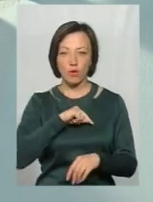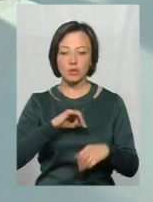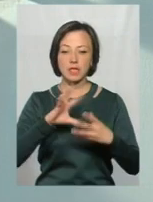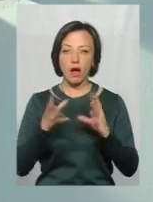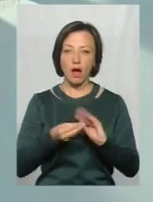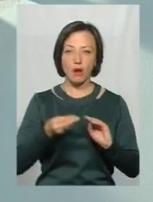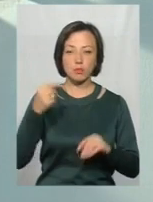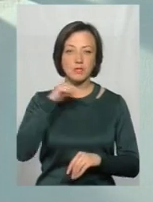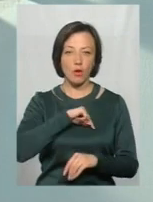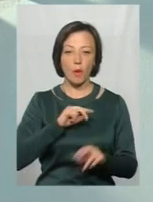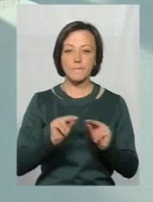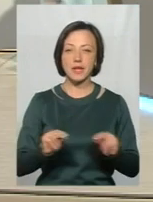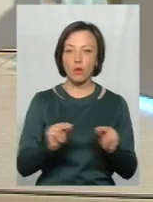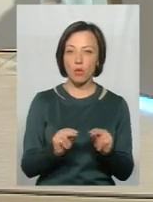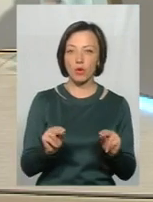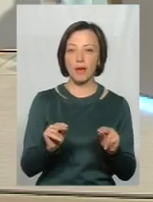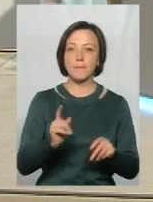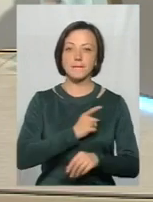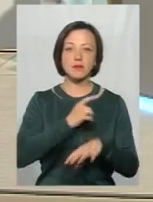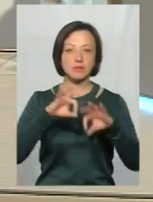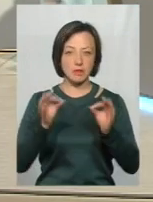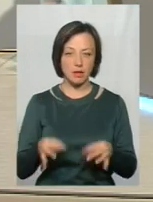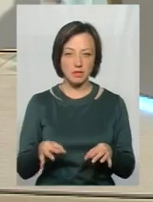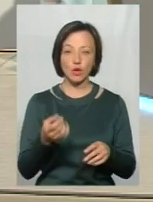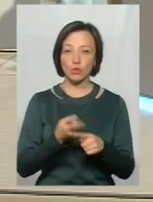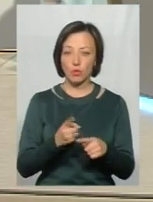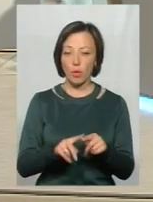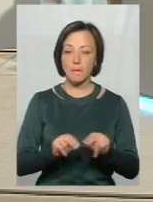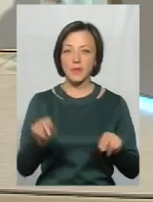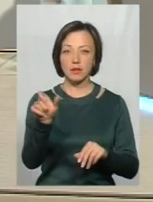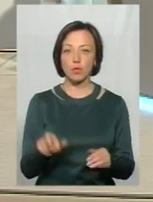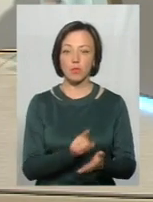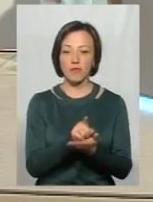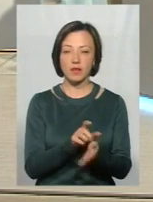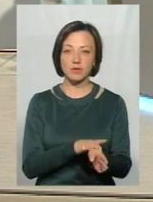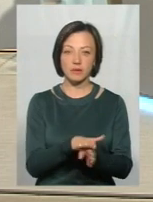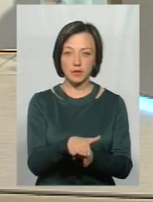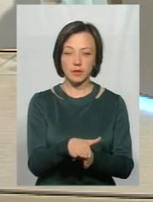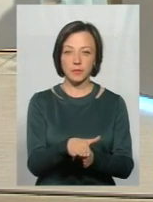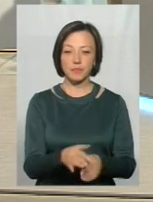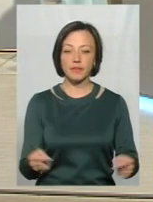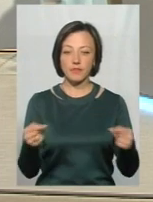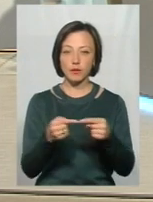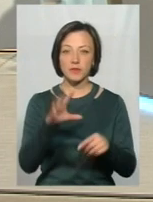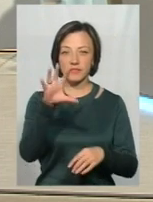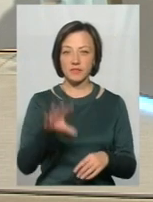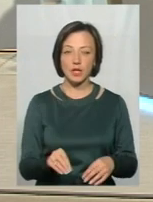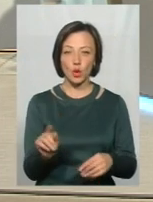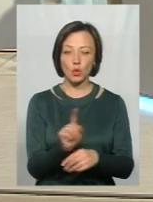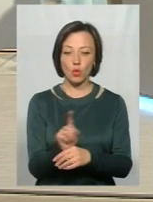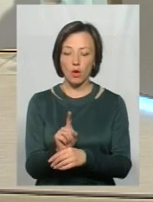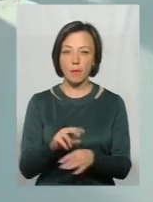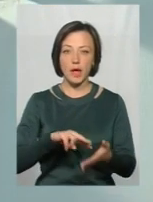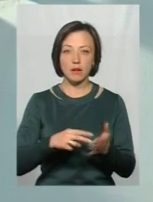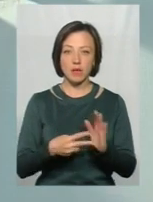загальну психологію, педагогіку, педагогічну майстерність. Тому педагог повинен дотримуватися, відповідно, всіх тих норм, які